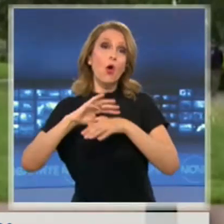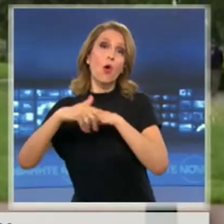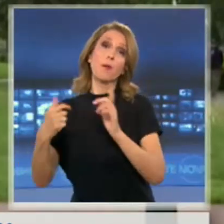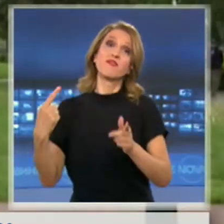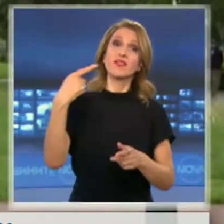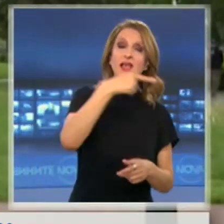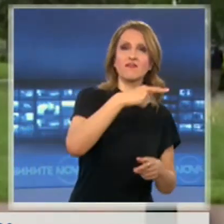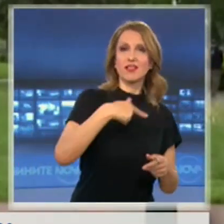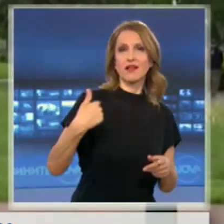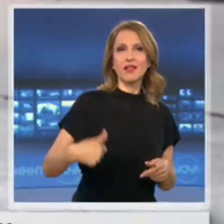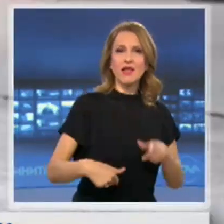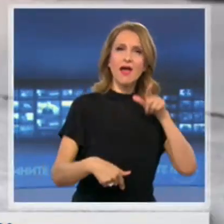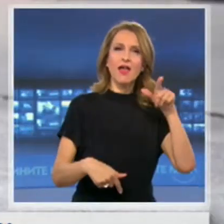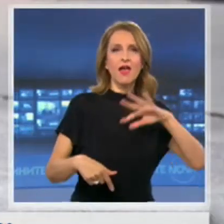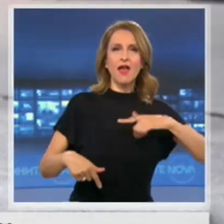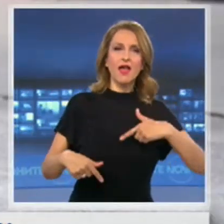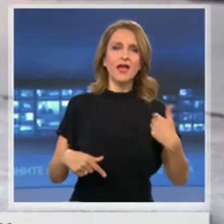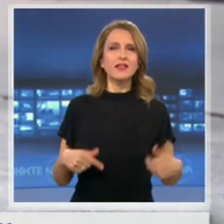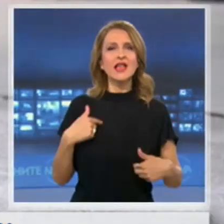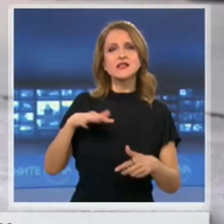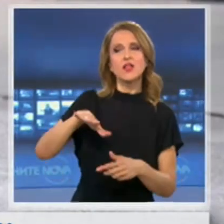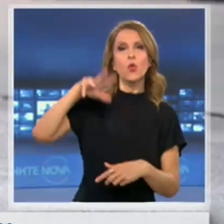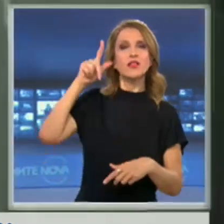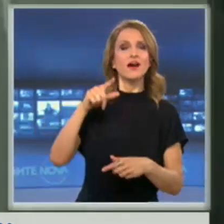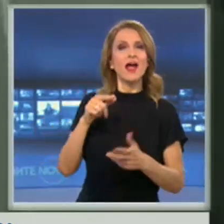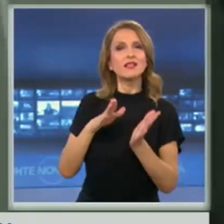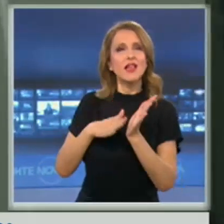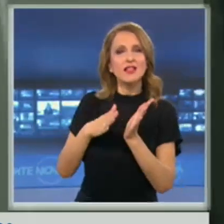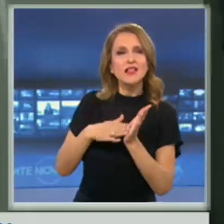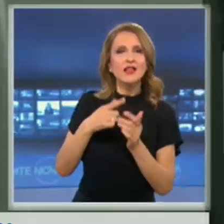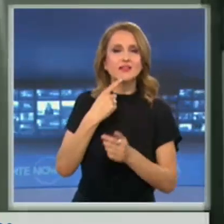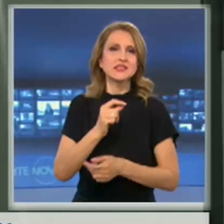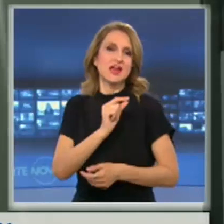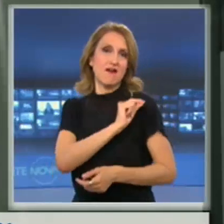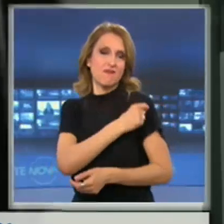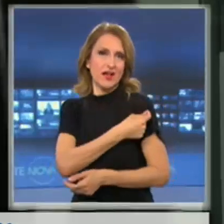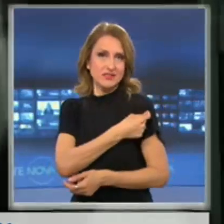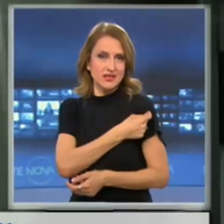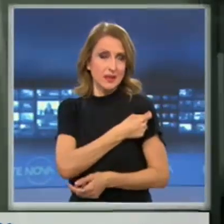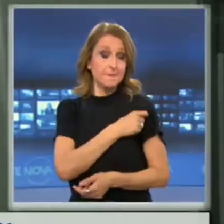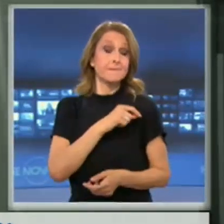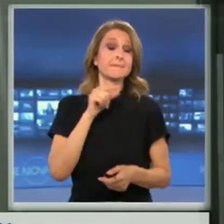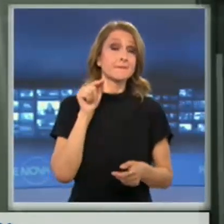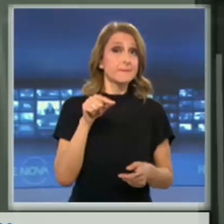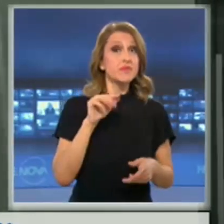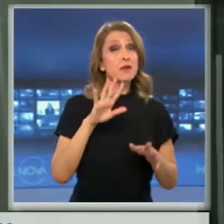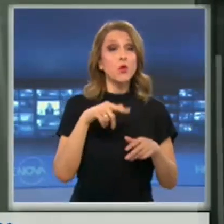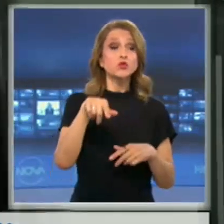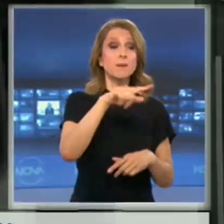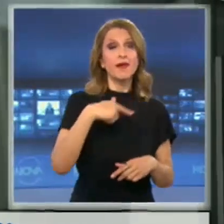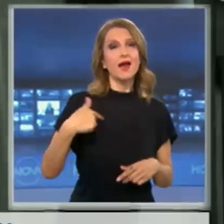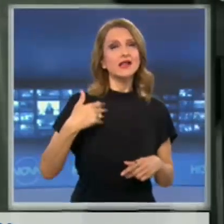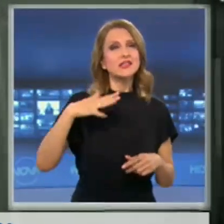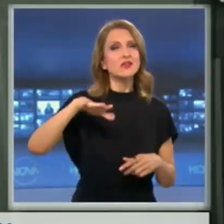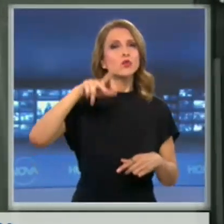данни от изследвания за вакцина срещу коронавируса. Според Фебере, хакери и изследователи близки до Китай искат да